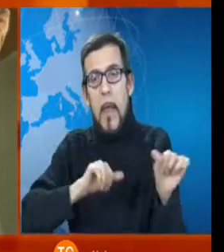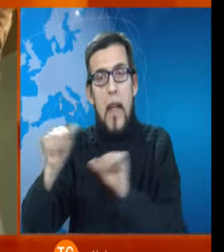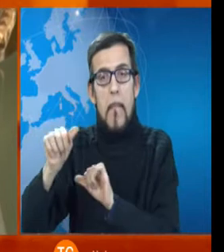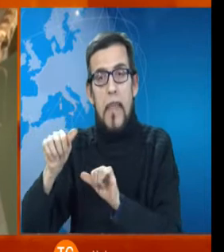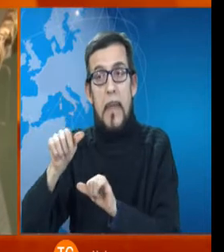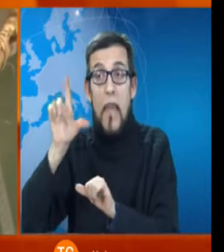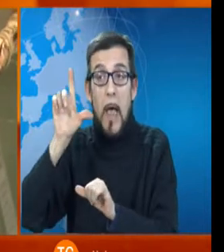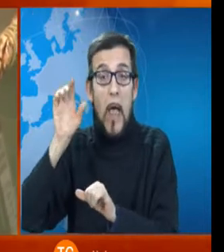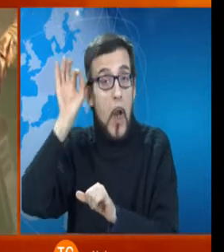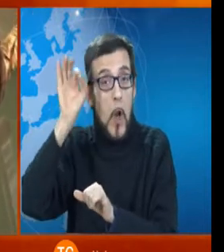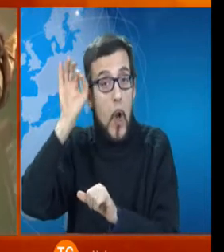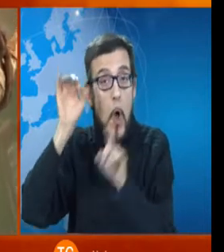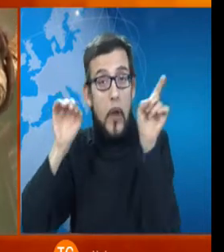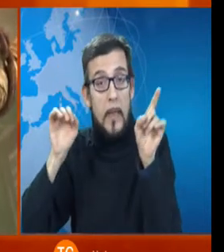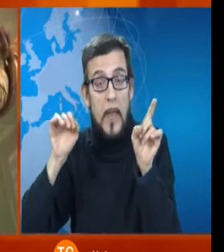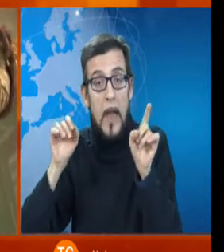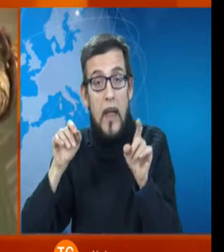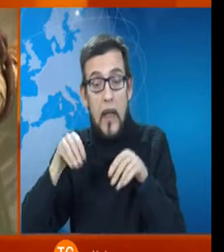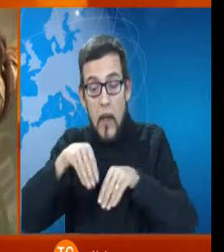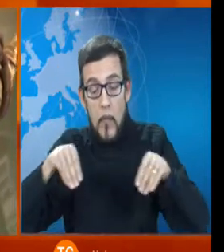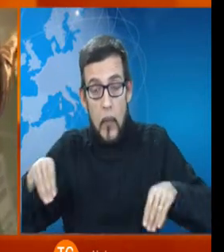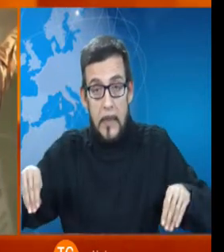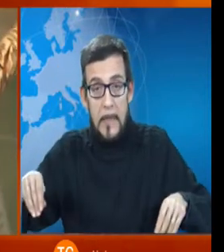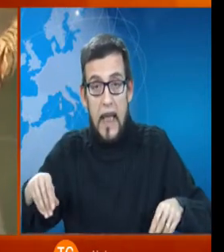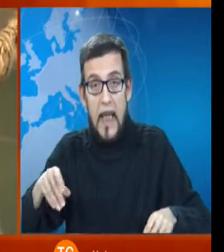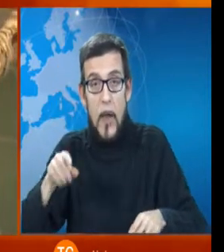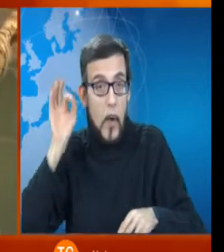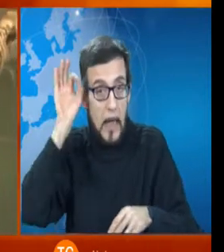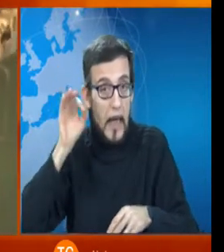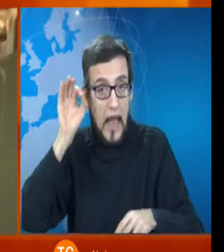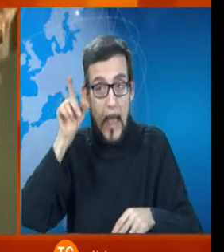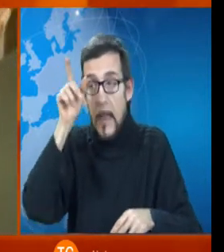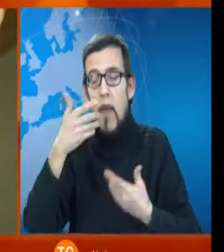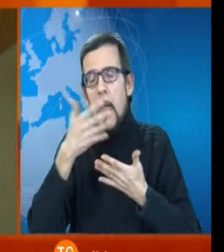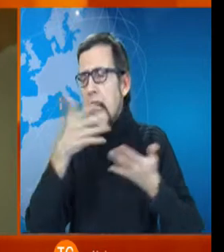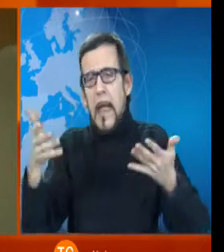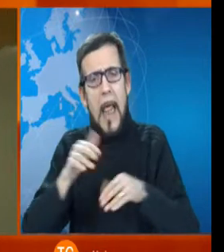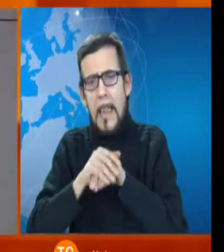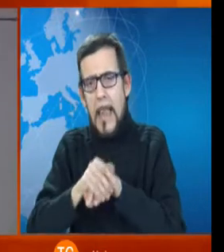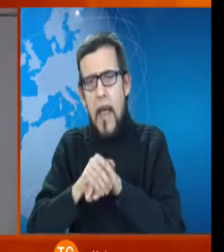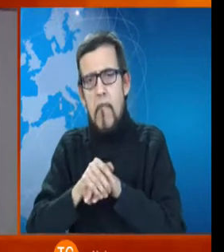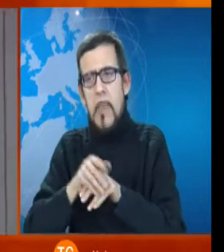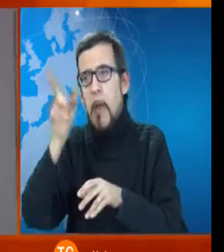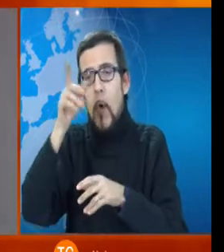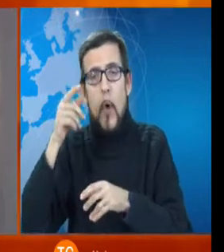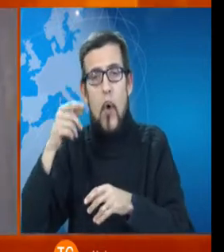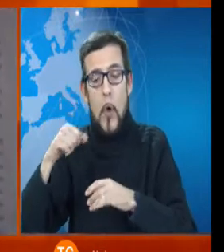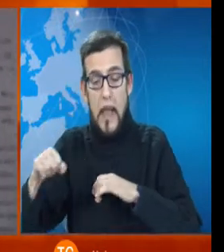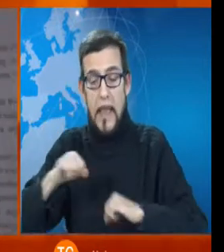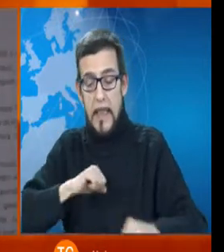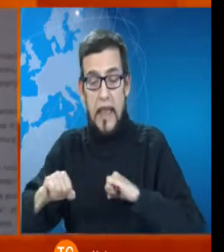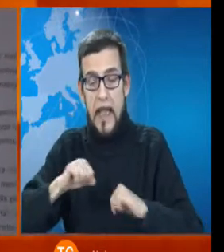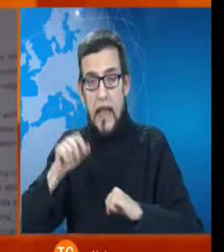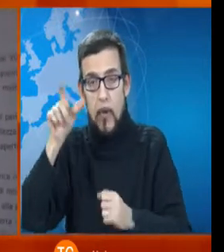lì al British Museum dove tra l'altro è intimo amico del direttore dell'importante centro di raccolta